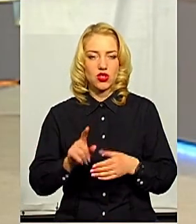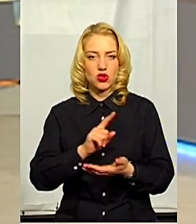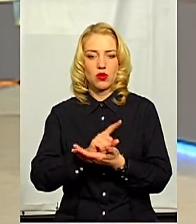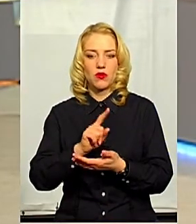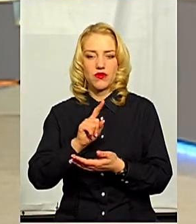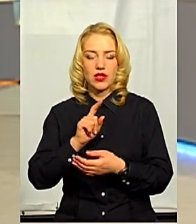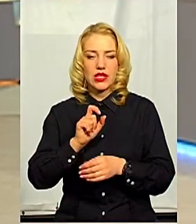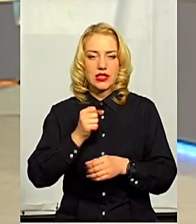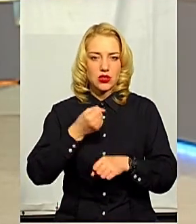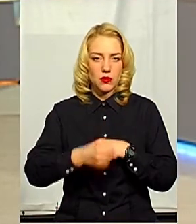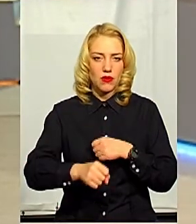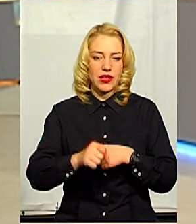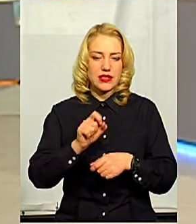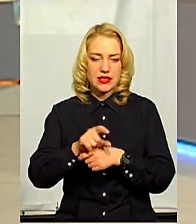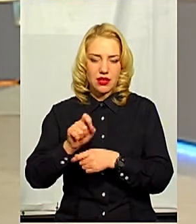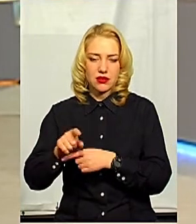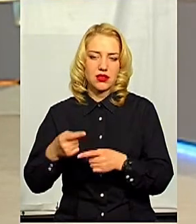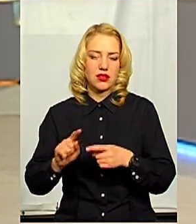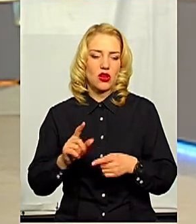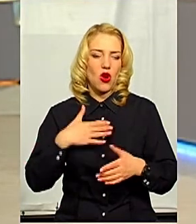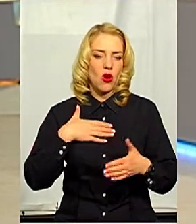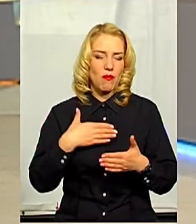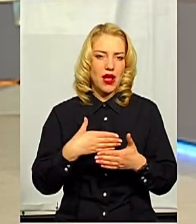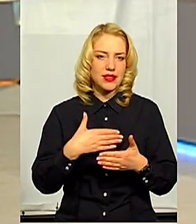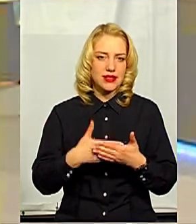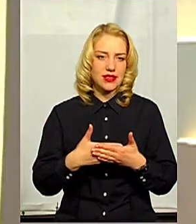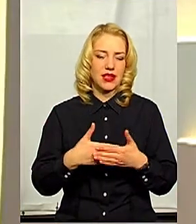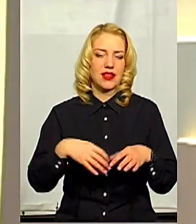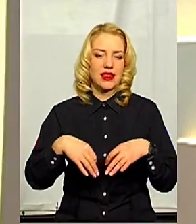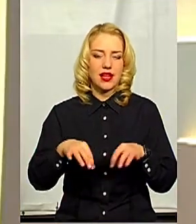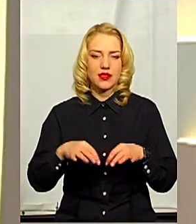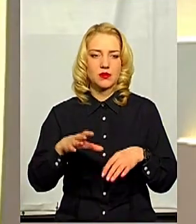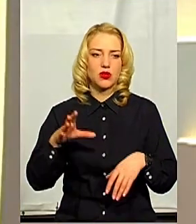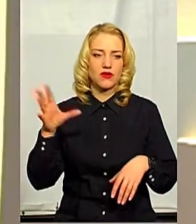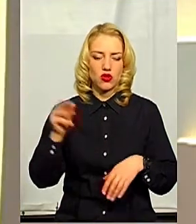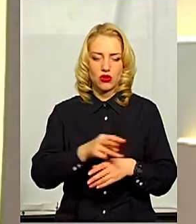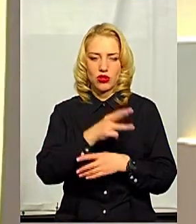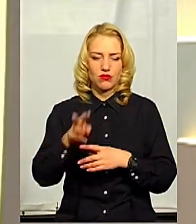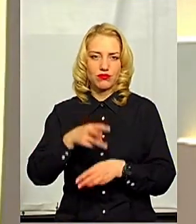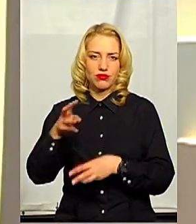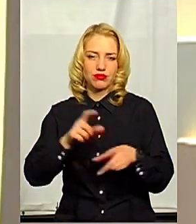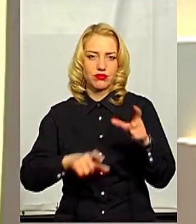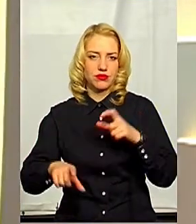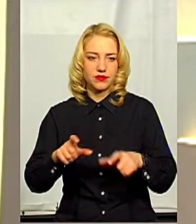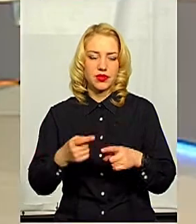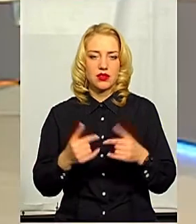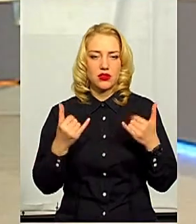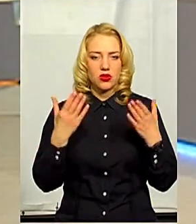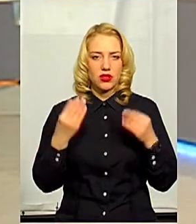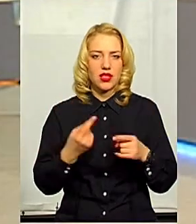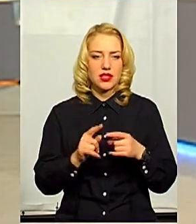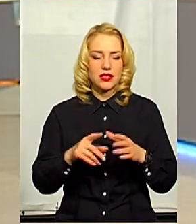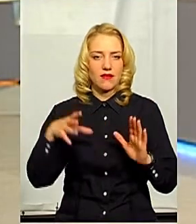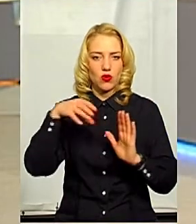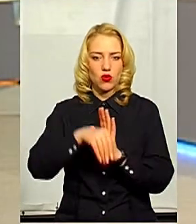районні адміністрації громадський транспорт скрізь по області дезінфікувати? На сьогоднішній день це все передбачено